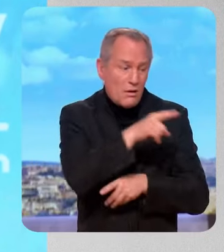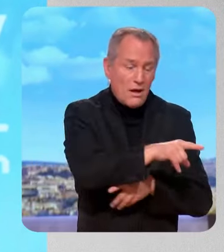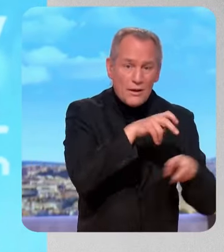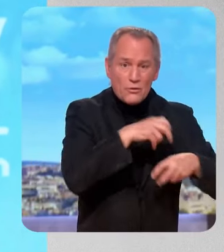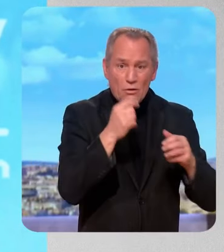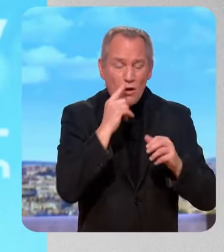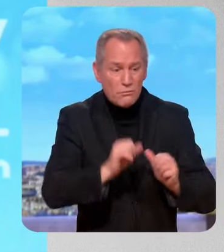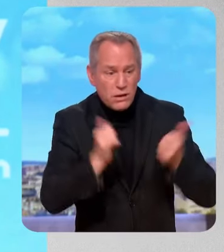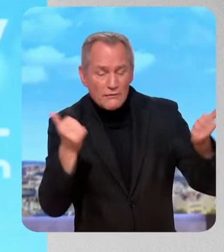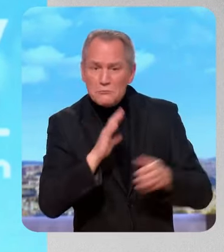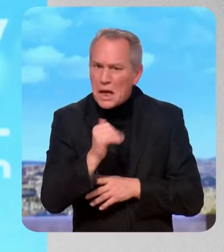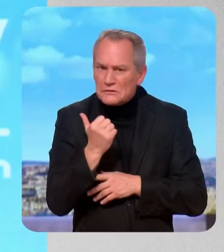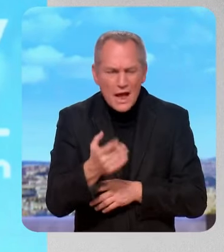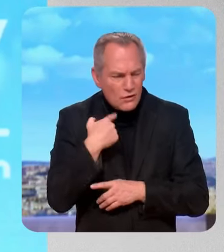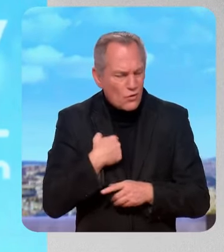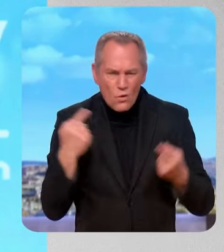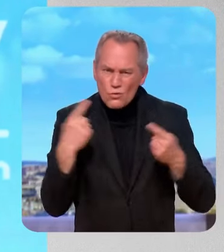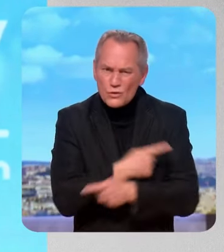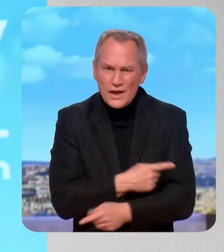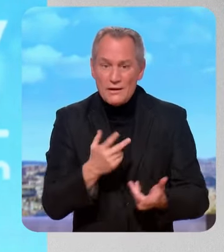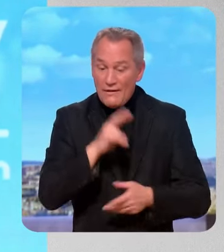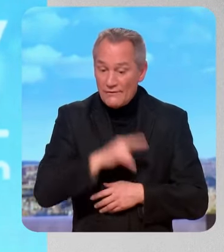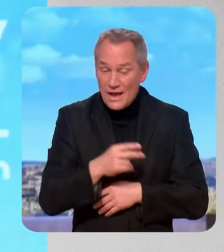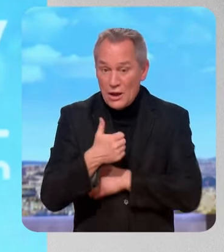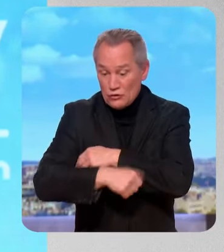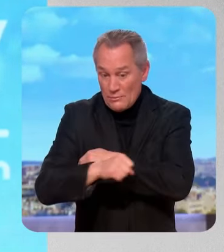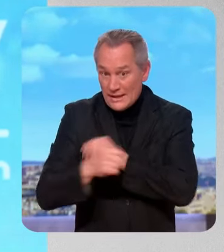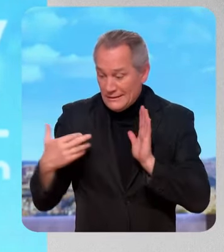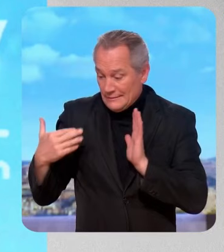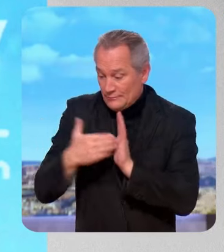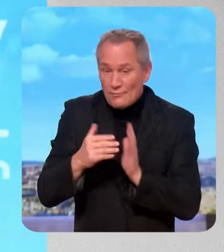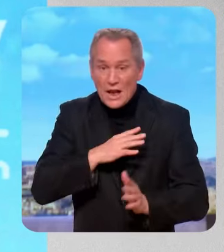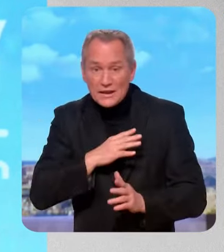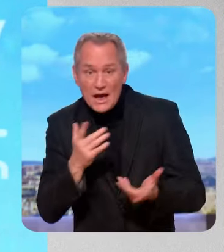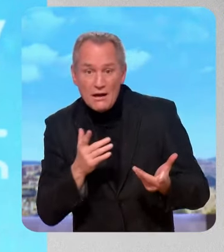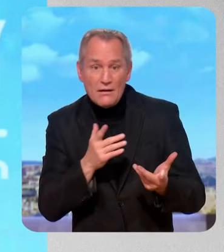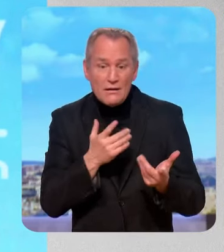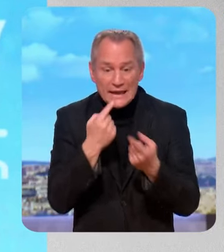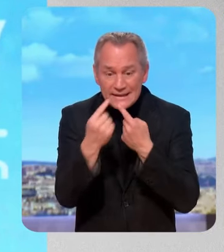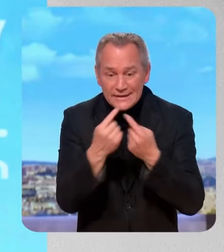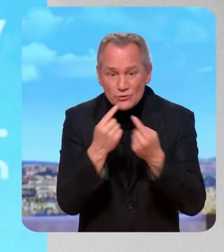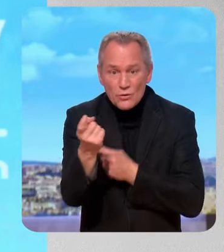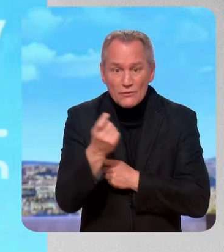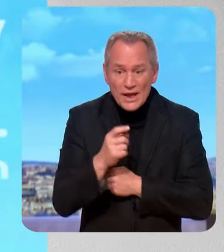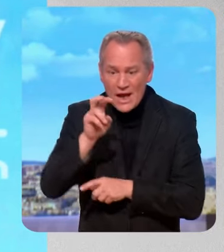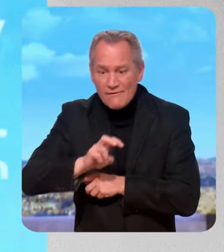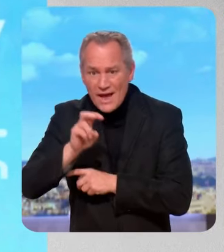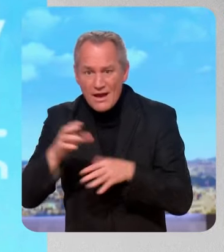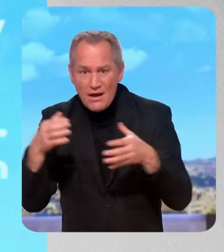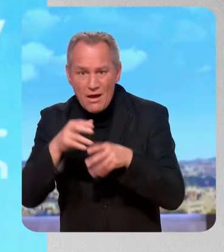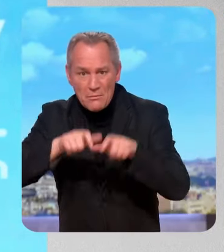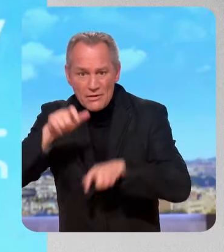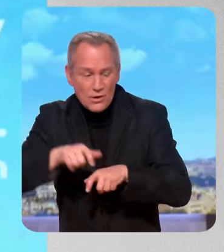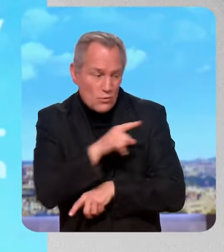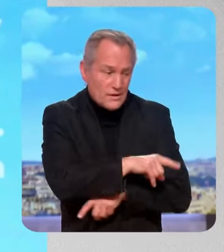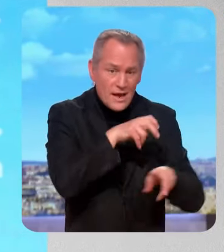semaine, c'est frappant de voir les discussions fécondes entre agriculteurs, entre écologistes. Et on se rend compte